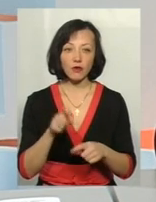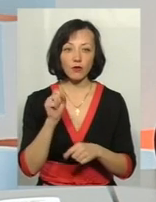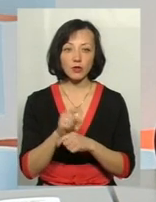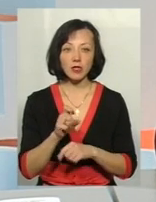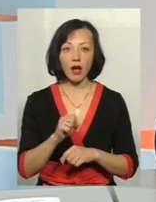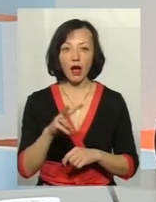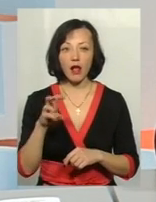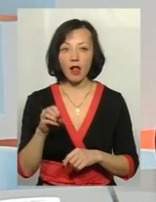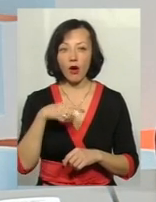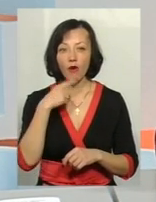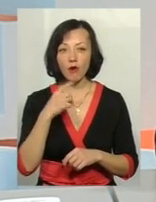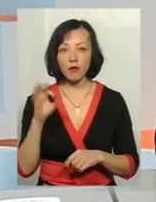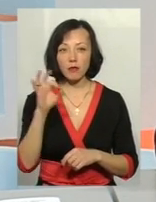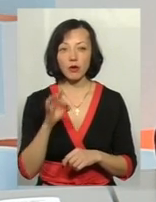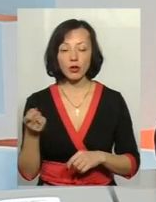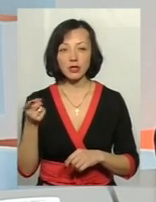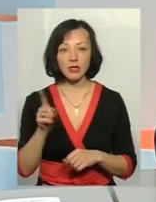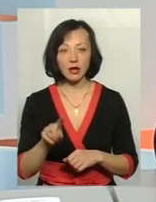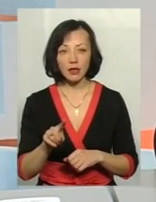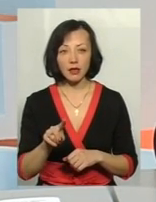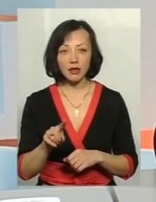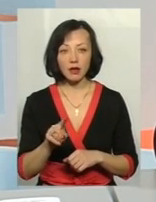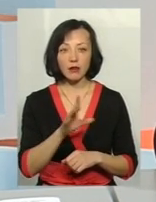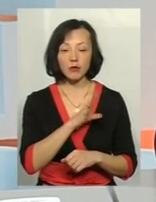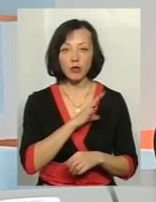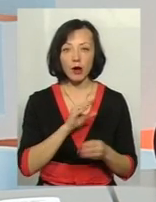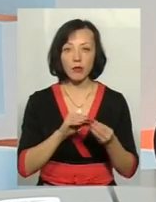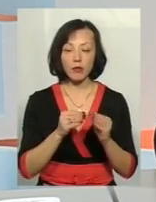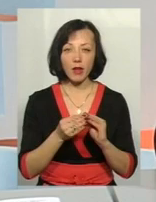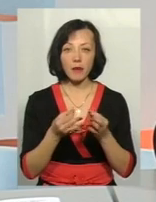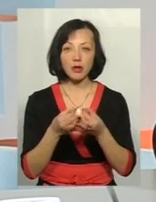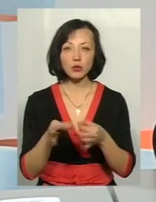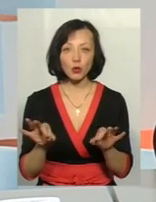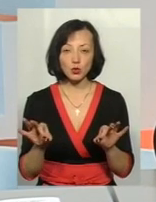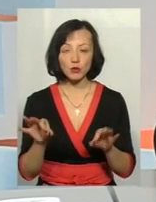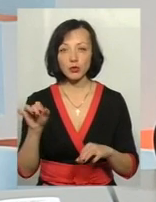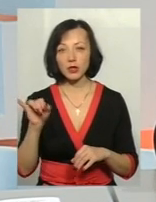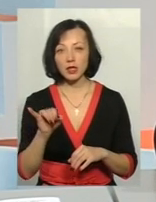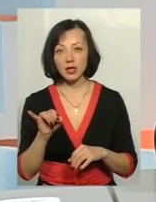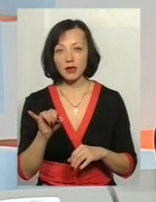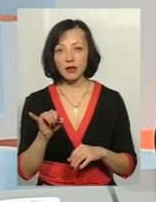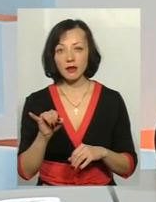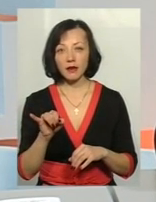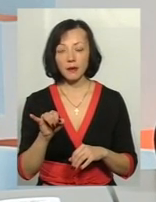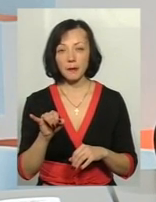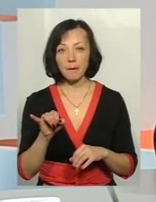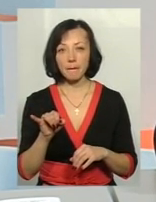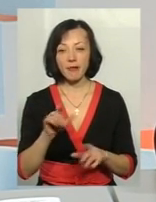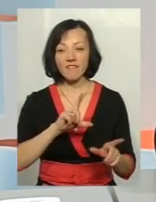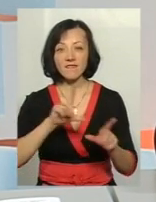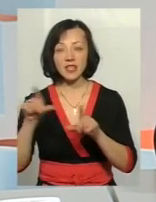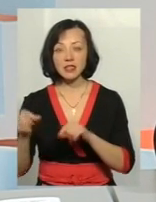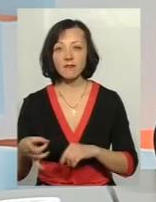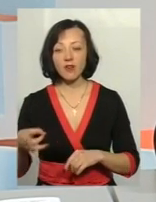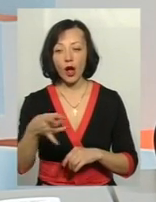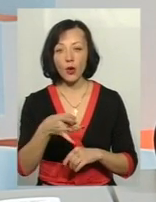Але ми говоримо про те, що була проблема доступу, так? І виїзди в райони для